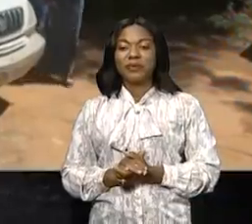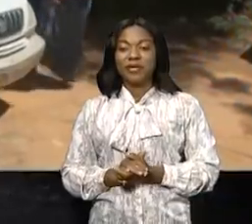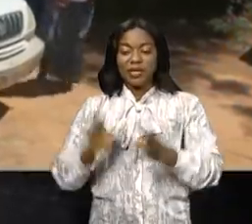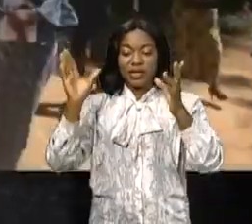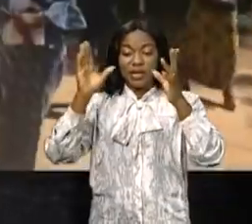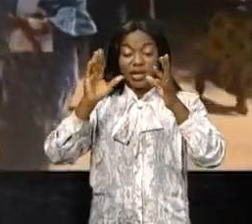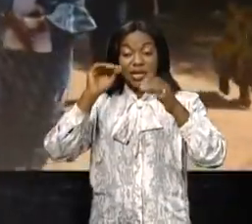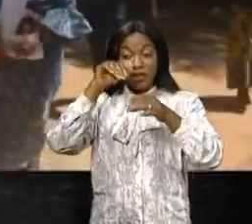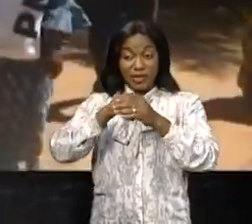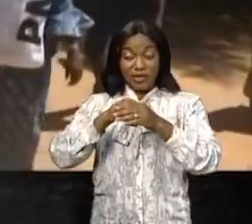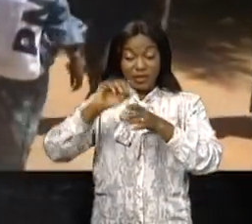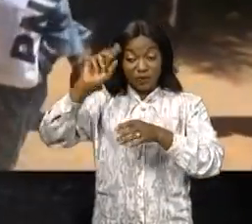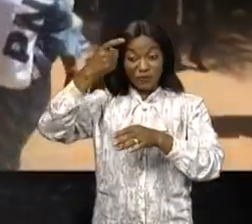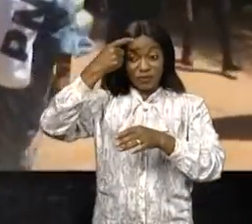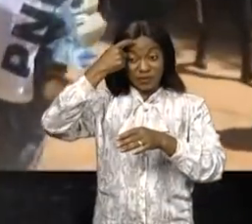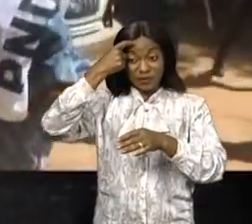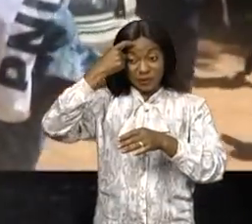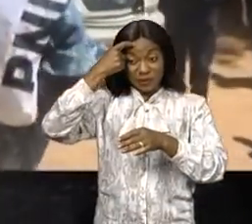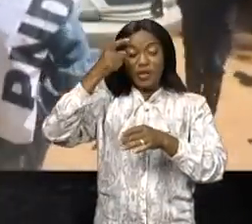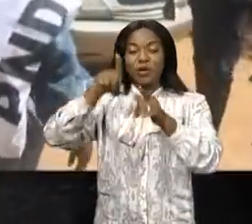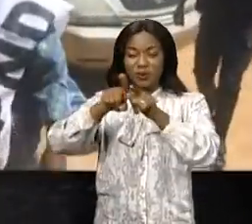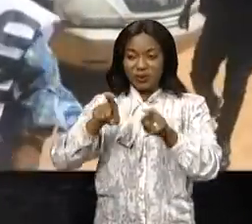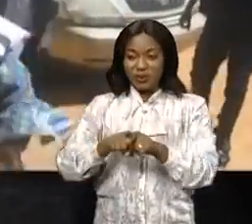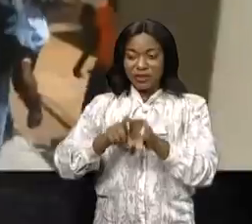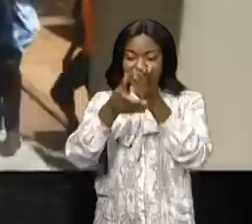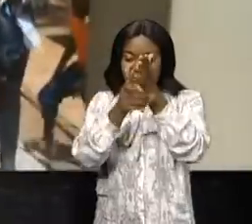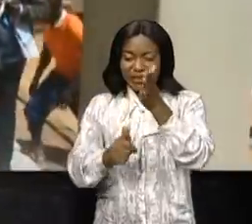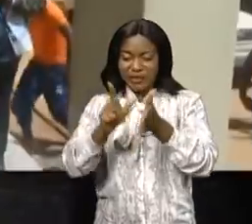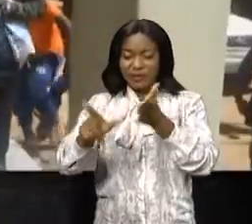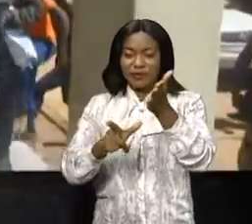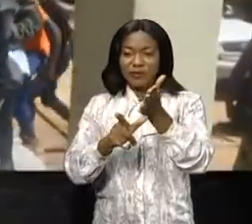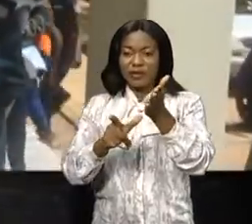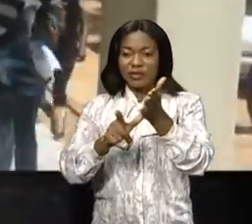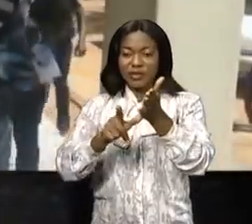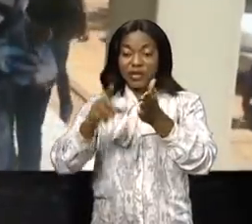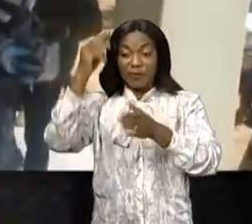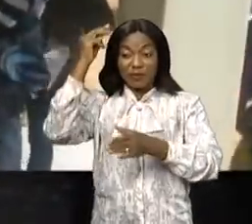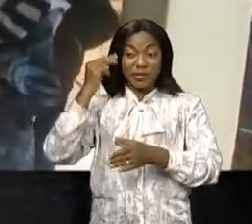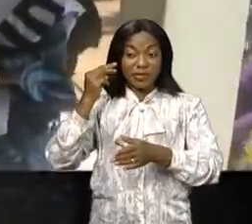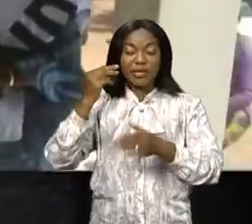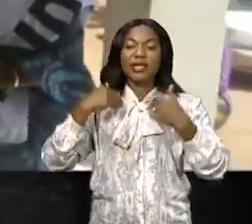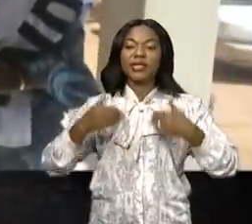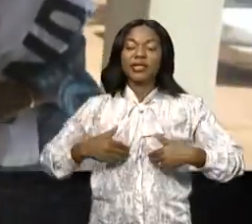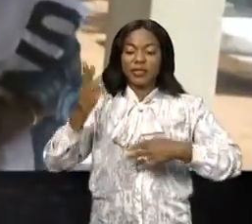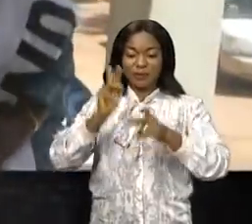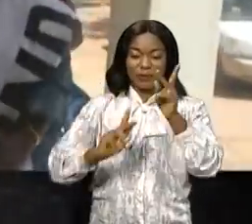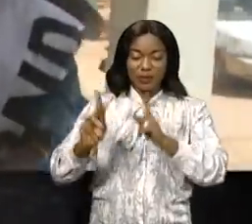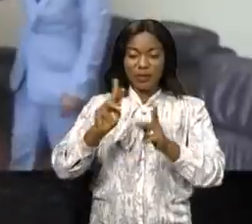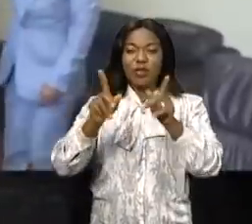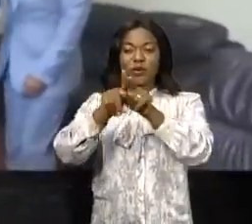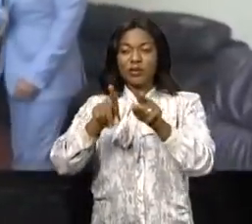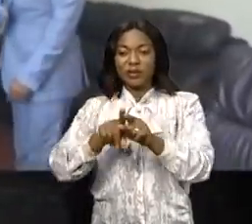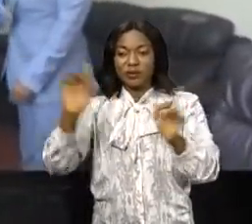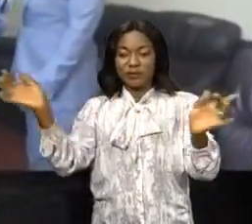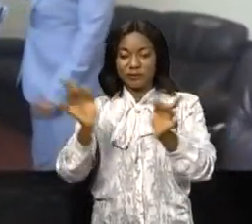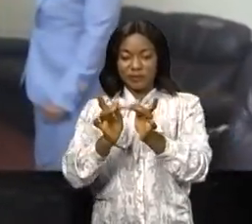Présidentiel au sein du gouvernement Samaloukonde-Kiengé en qualité de vice-ministre de la Santé publique, Mme Véronique Kinumba a rencontré